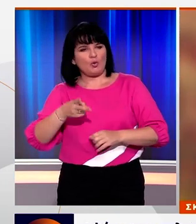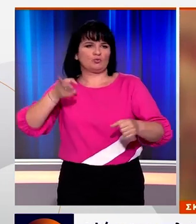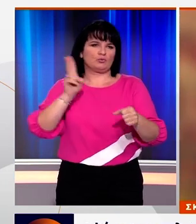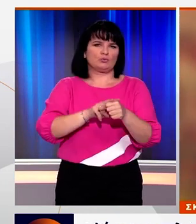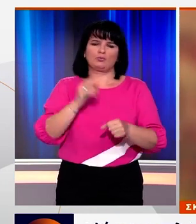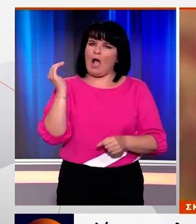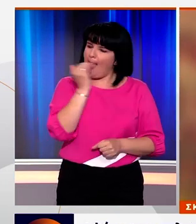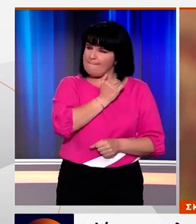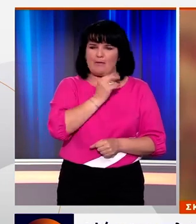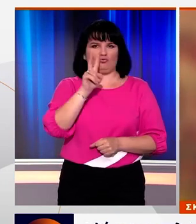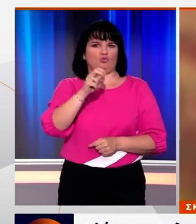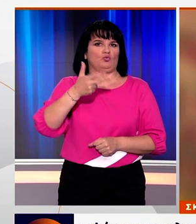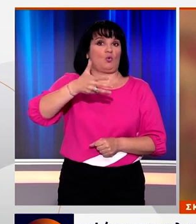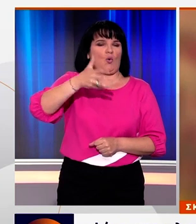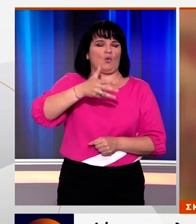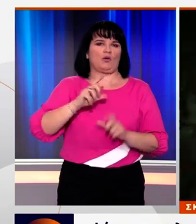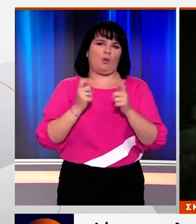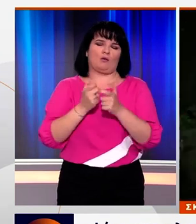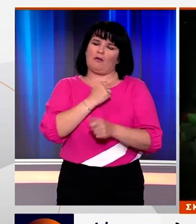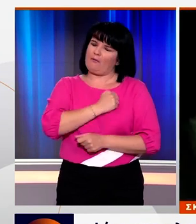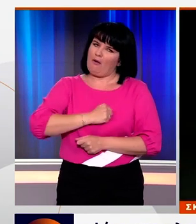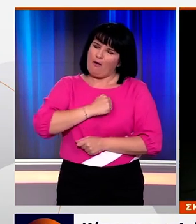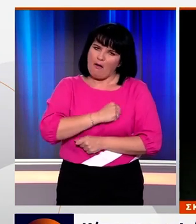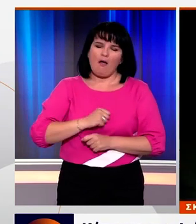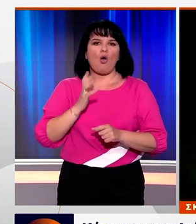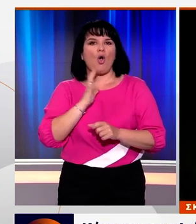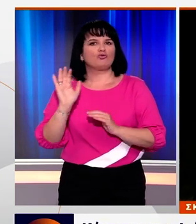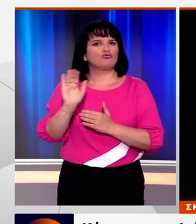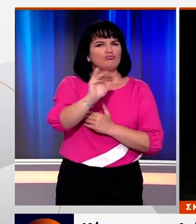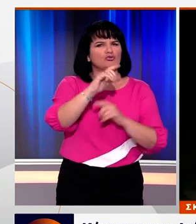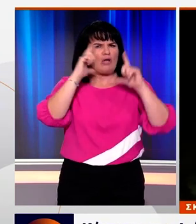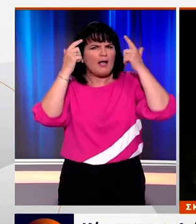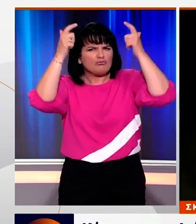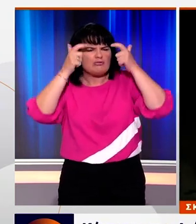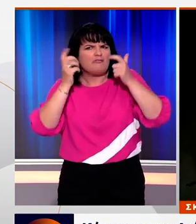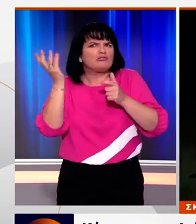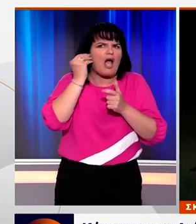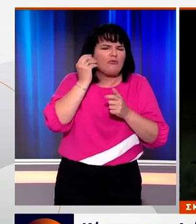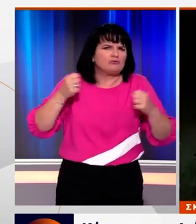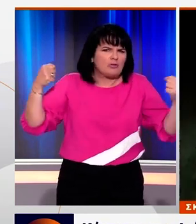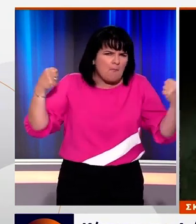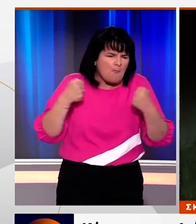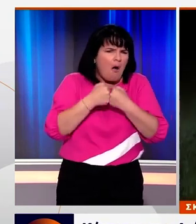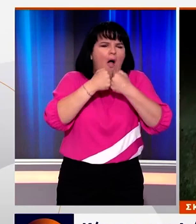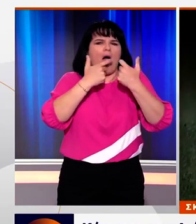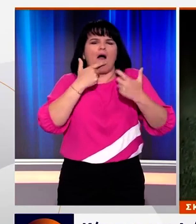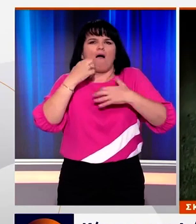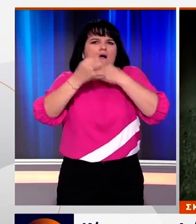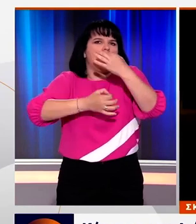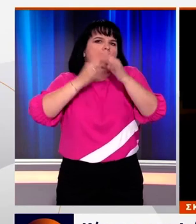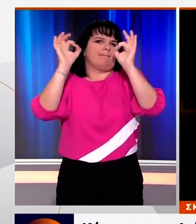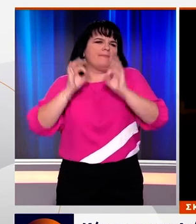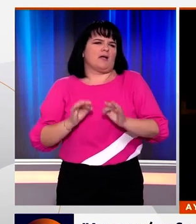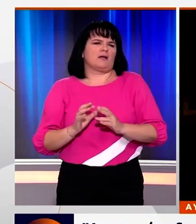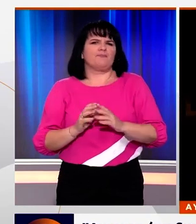τελευταία του πνοή βυθίζοντας το πένθος στην οικογένειά του. Κάτοικοι του Αγίου Στεφάνου που άκουσαν το θόρυβο της σύγκρουσης περιγράφουν τις δραματικές